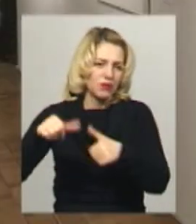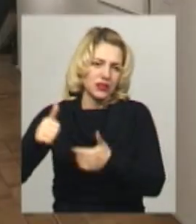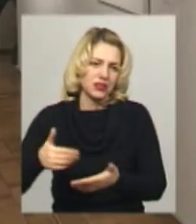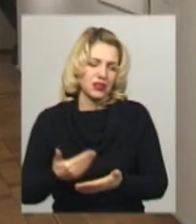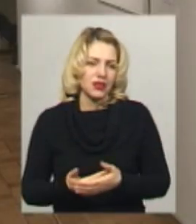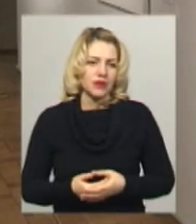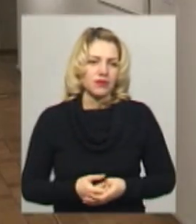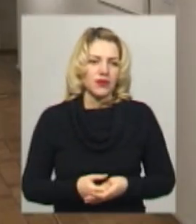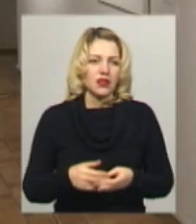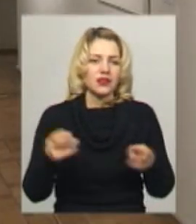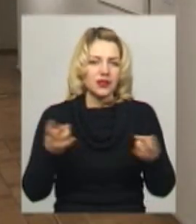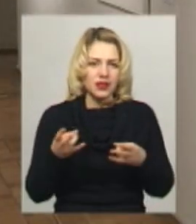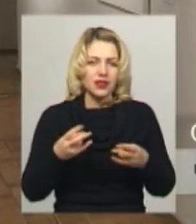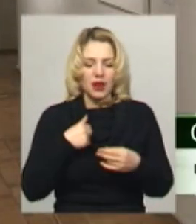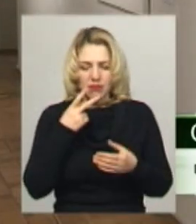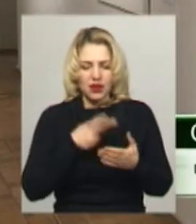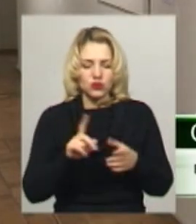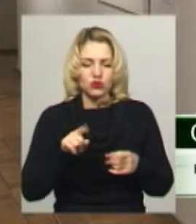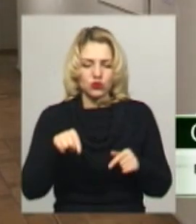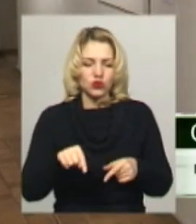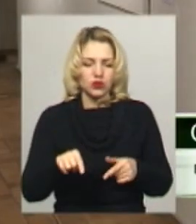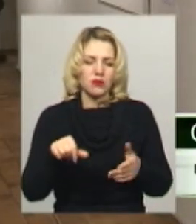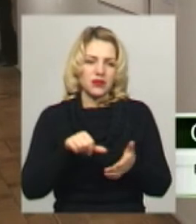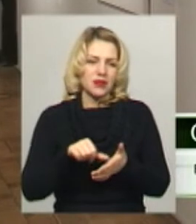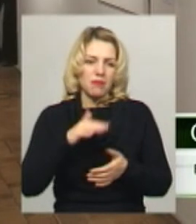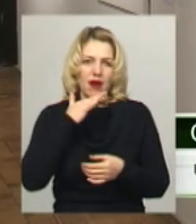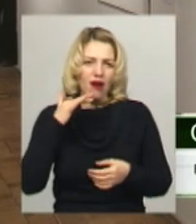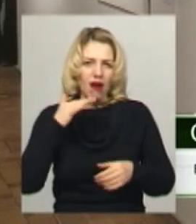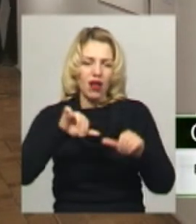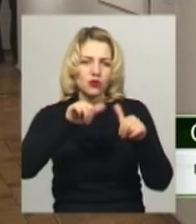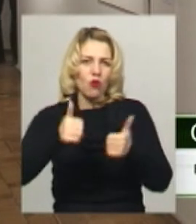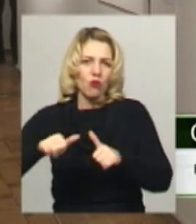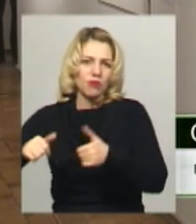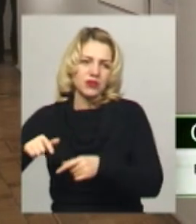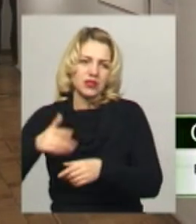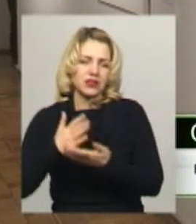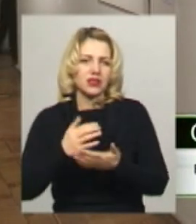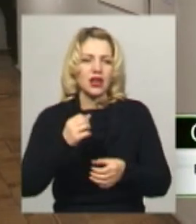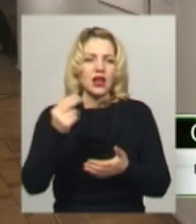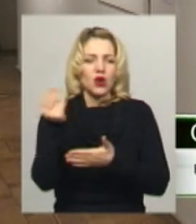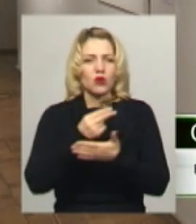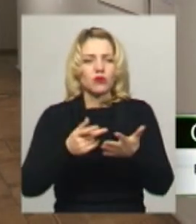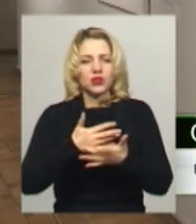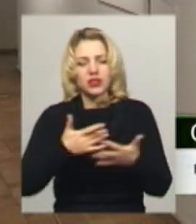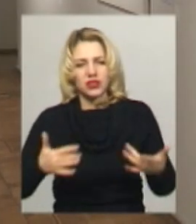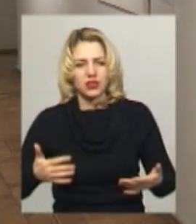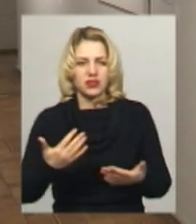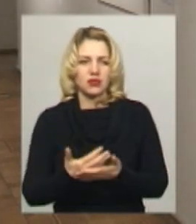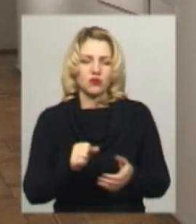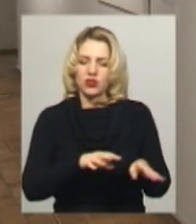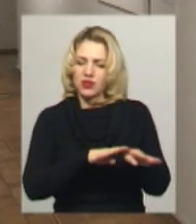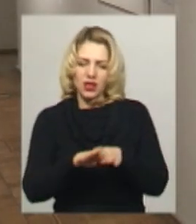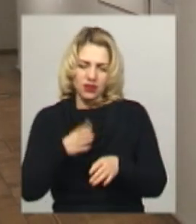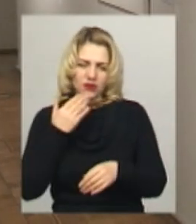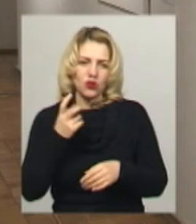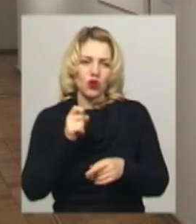автора». «Я бачу, що тут представлена багатообразність, тобто є роботи абсолютно різні. Можливо, в чомусь нерівні, але